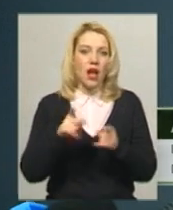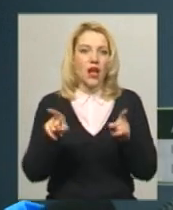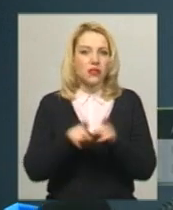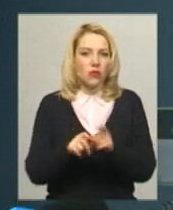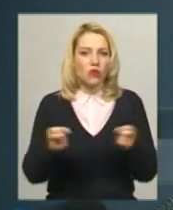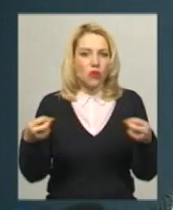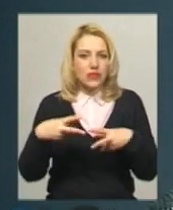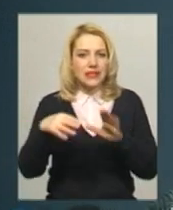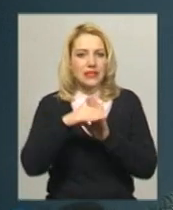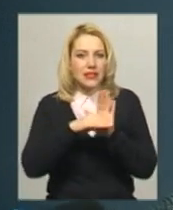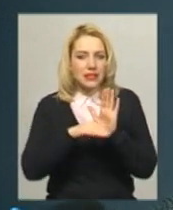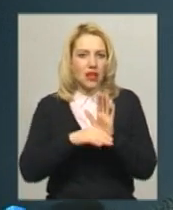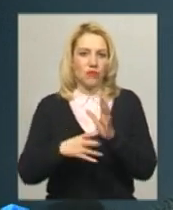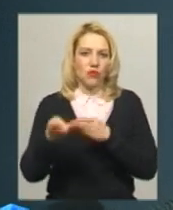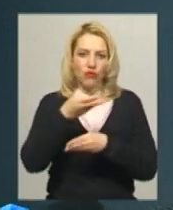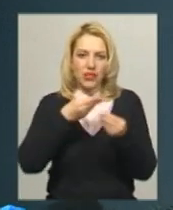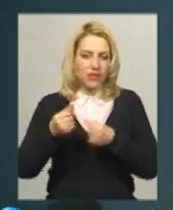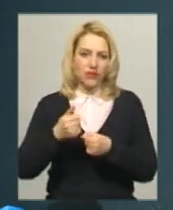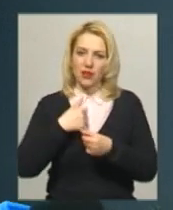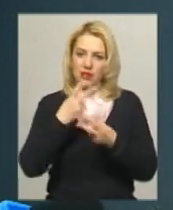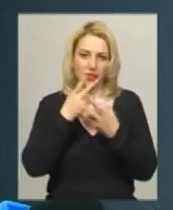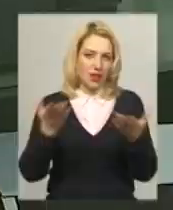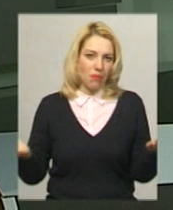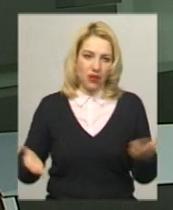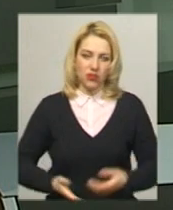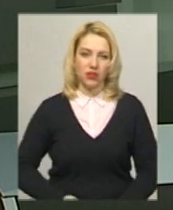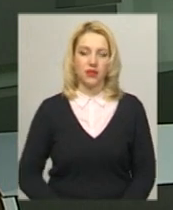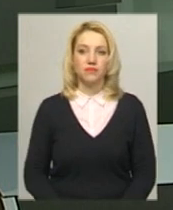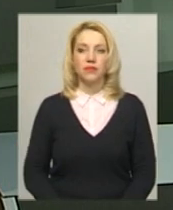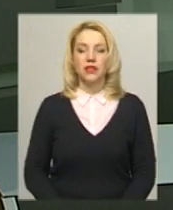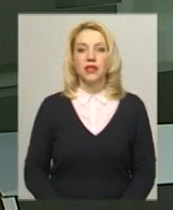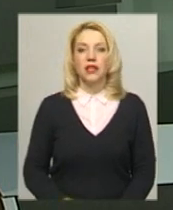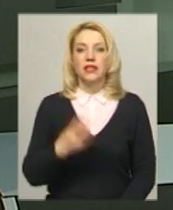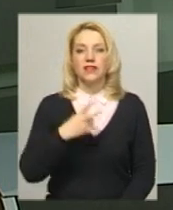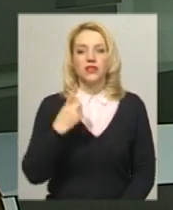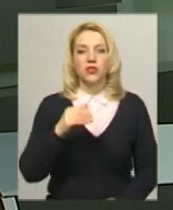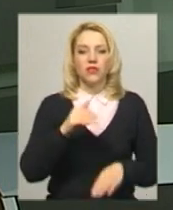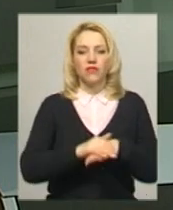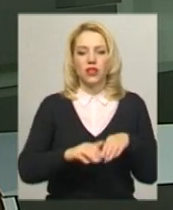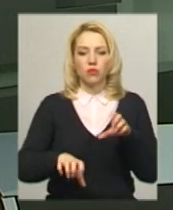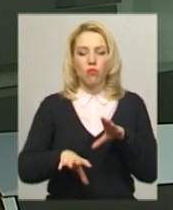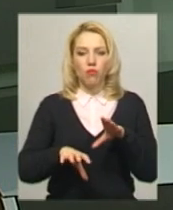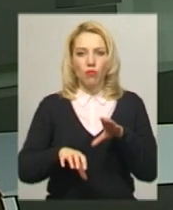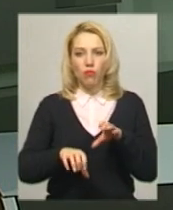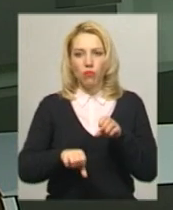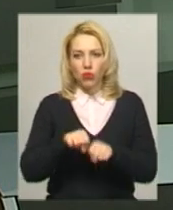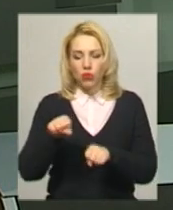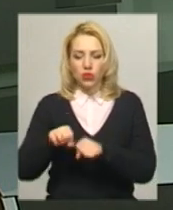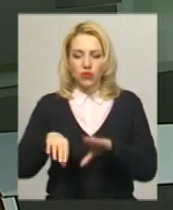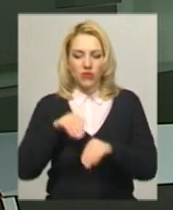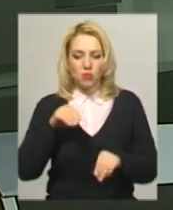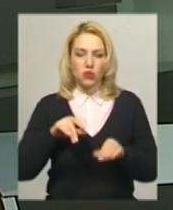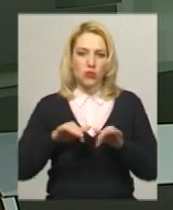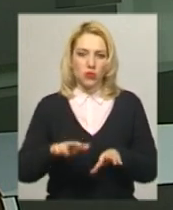фальсифікації в день голосування. 21 факт порушення виборчого процесу зафіксували